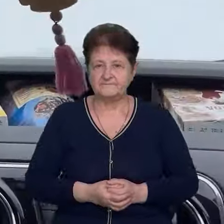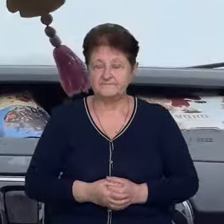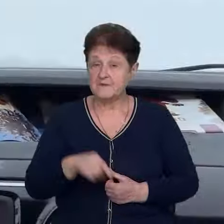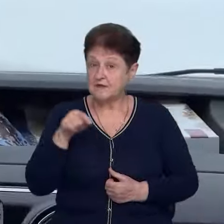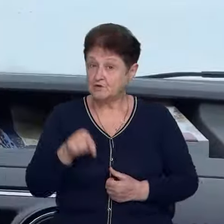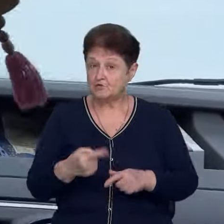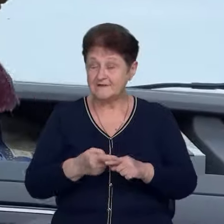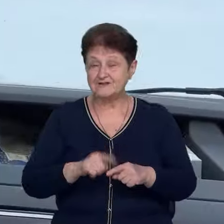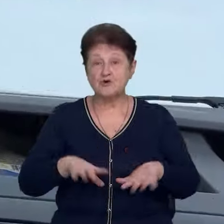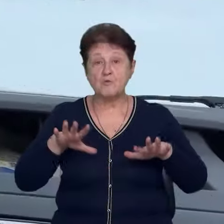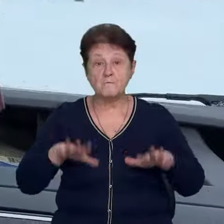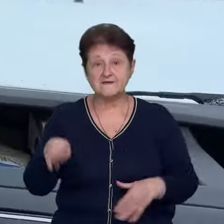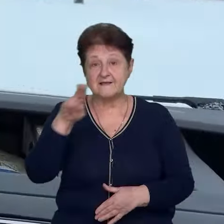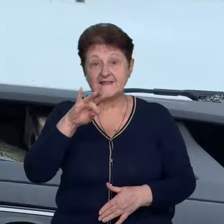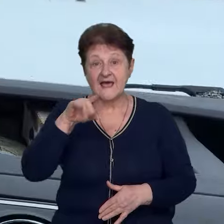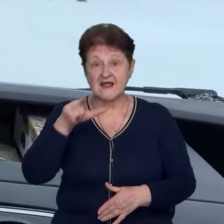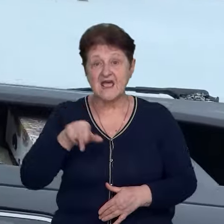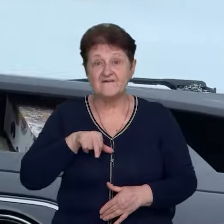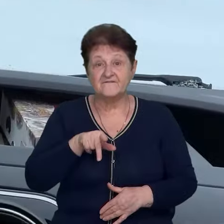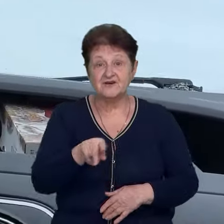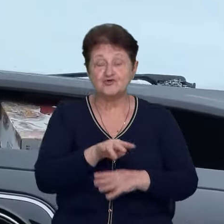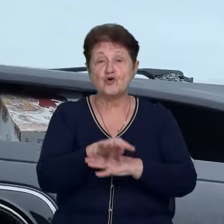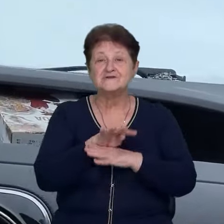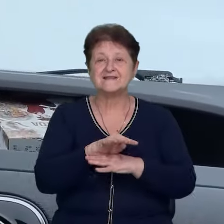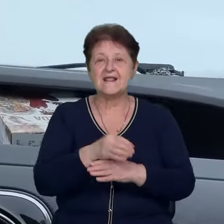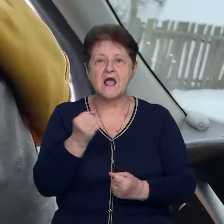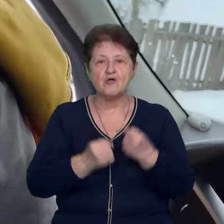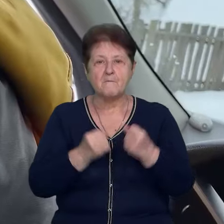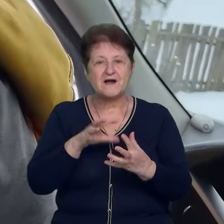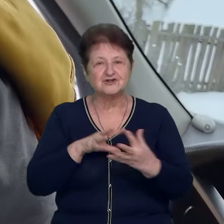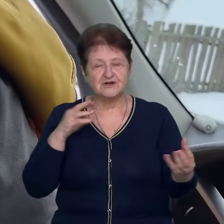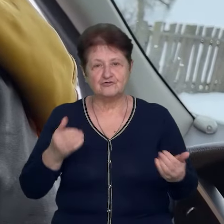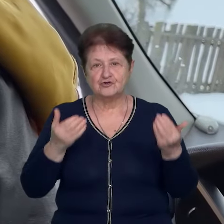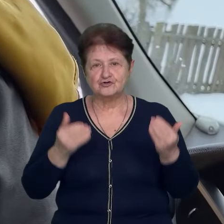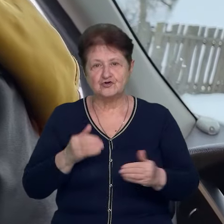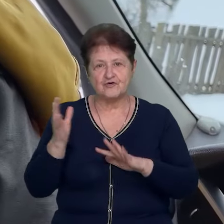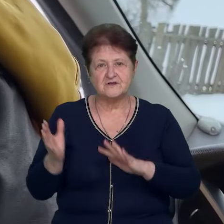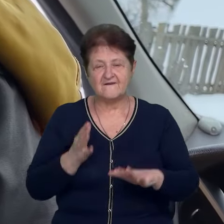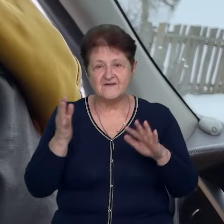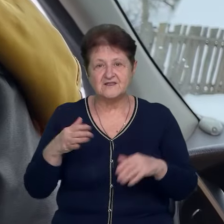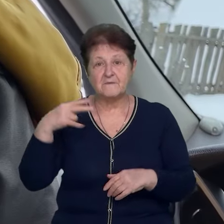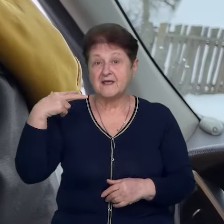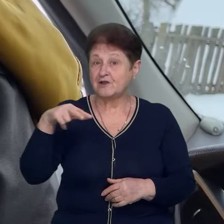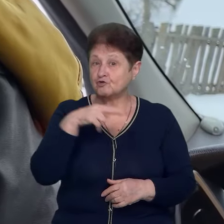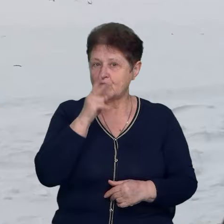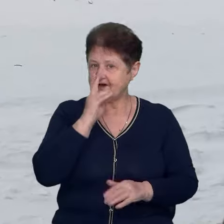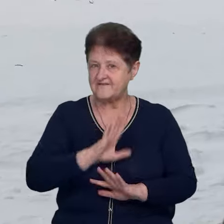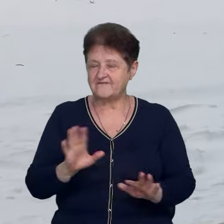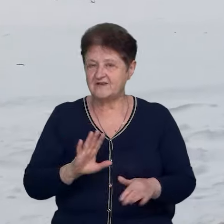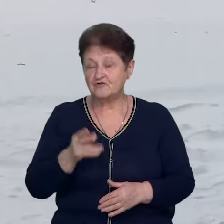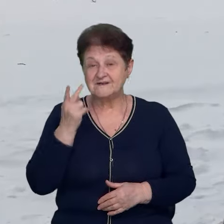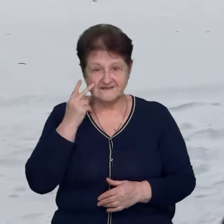Отут на цьому місці ДРГ вийшло, розстріляло машину. Сьогодні вітер, то дронів не видно, каже Роман.